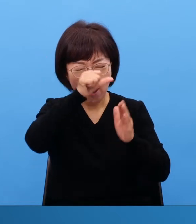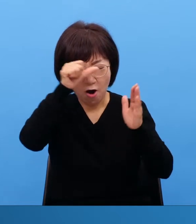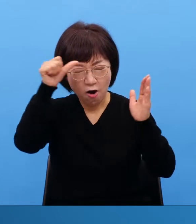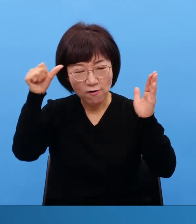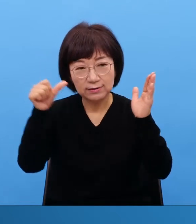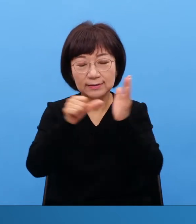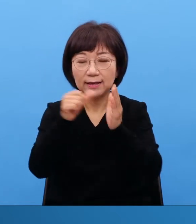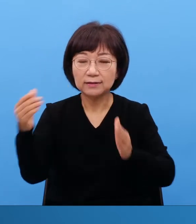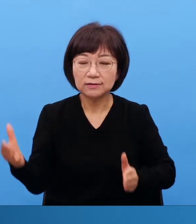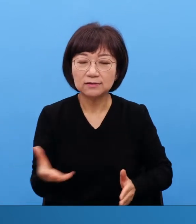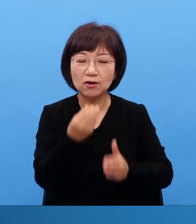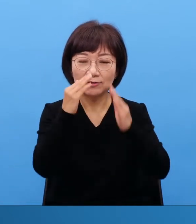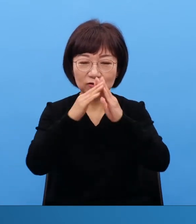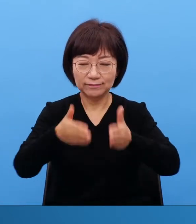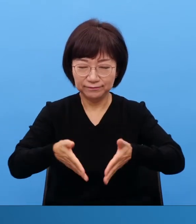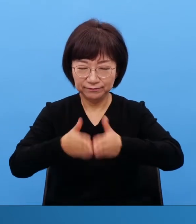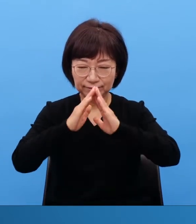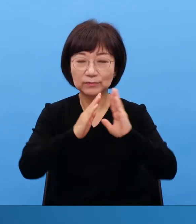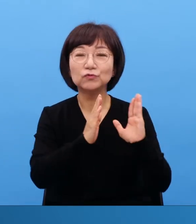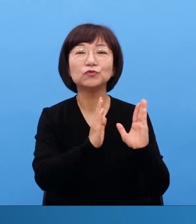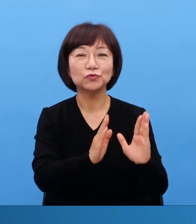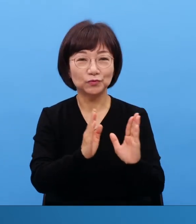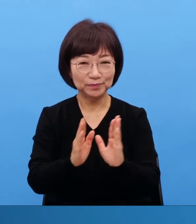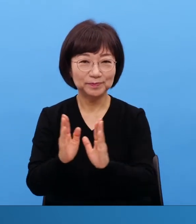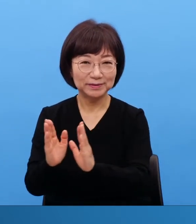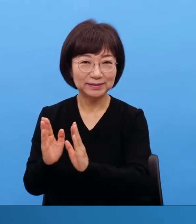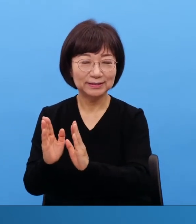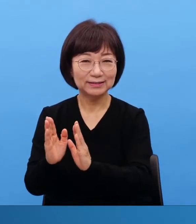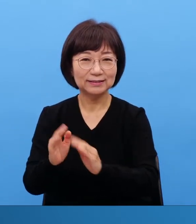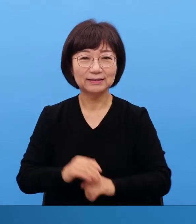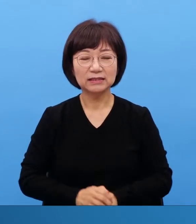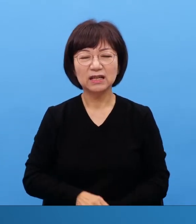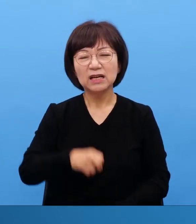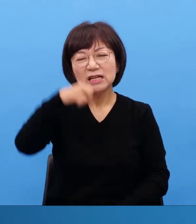자 이게 단순하게 성전을 지었다 이렇게 보입니까